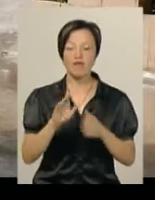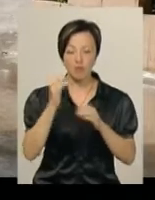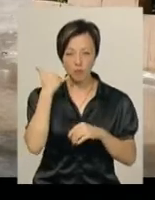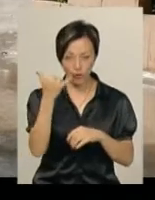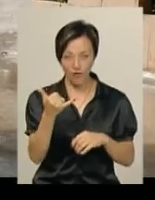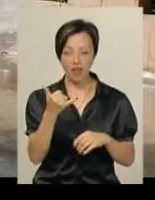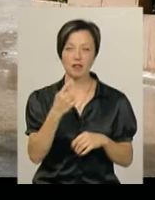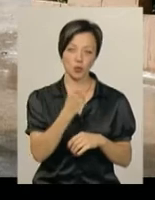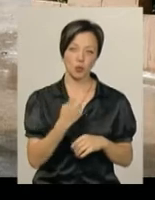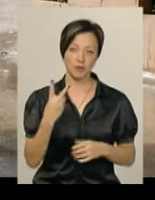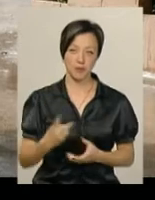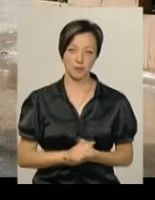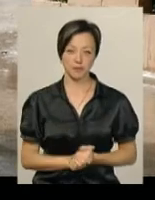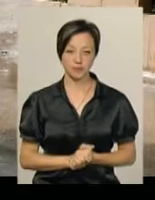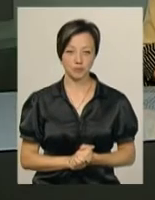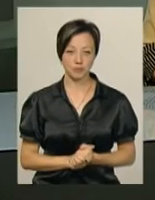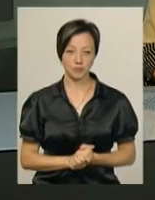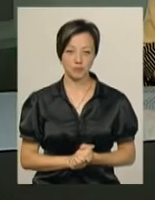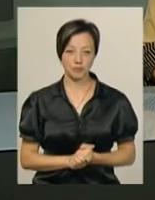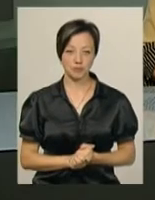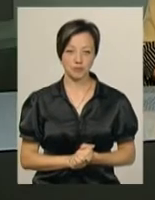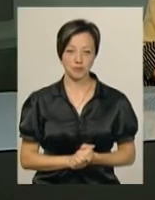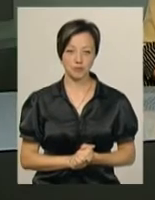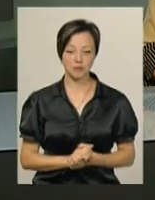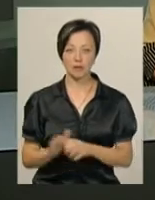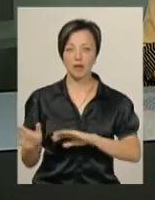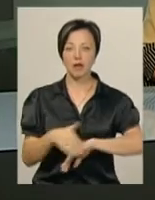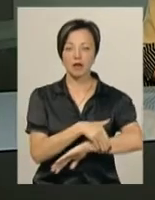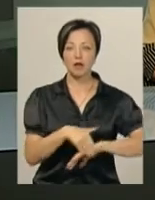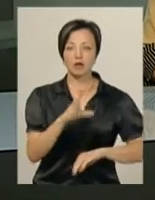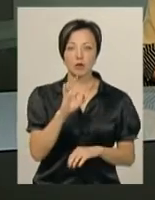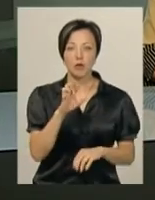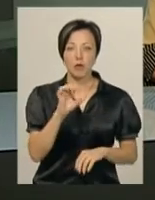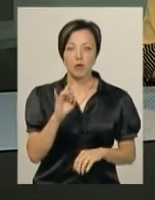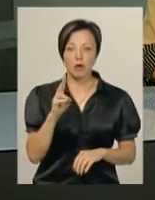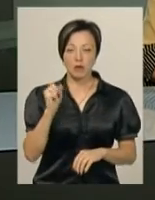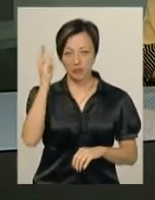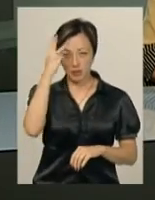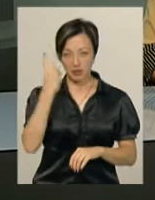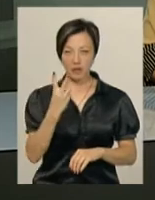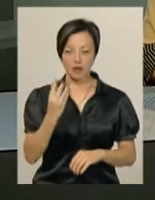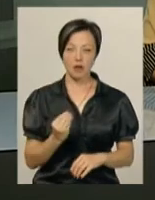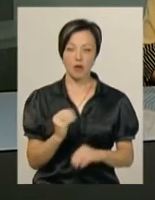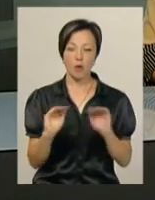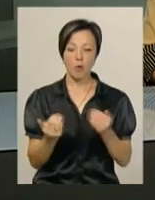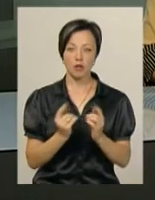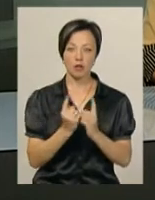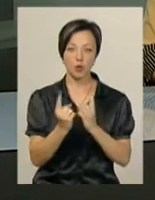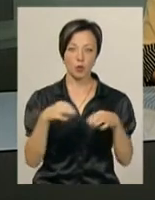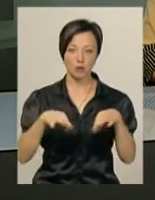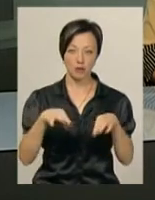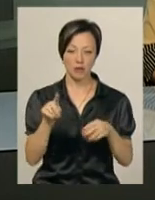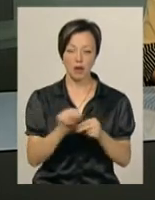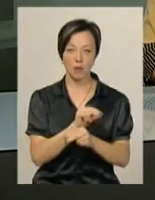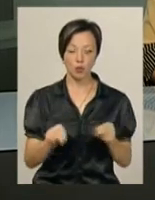Тетяна Пресикар, новини Поділля Центр. На вулиці Соборній у Хмельницькому на два дні обмежили рух транспорту,